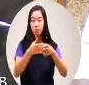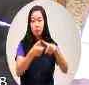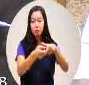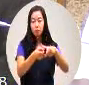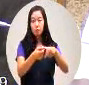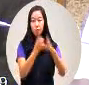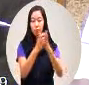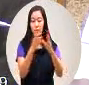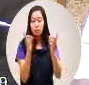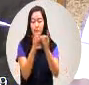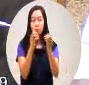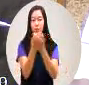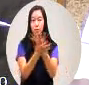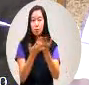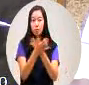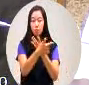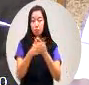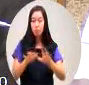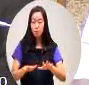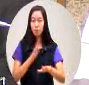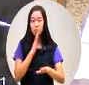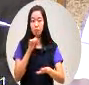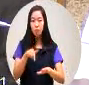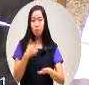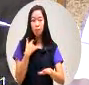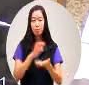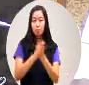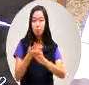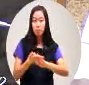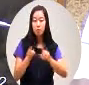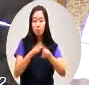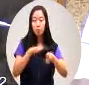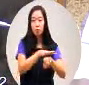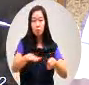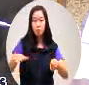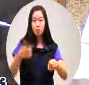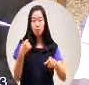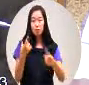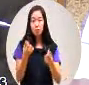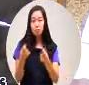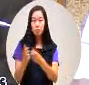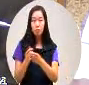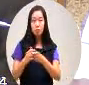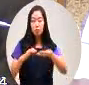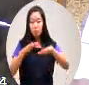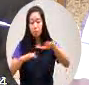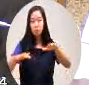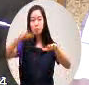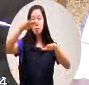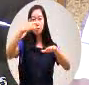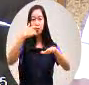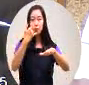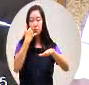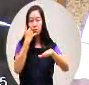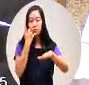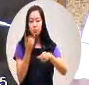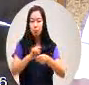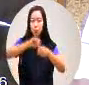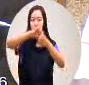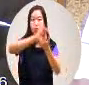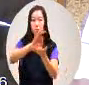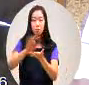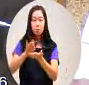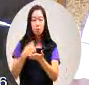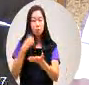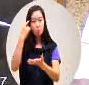那他目前是这样你如果被平面就是测黑跑的时候他那个高层要拉高也会增加一些成本跟地上但是